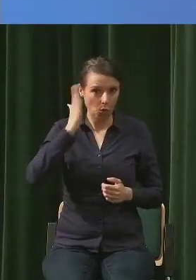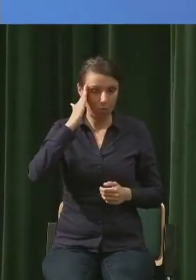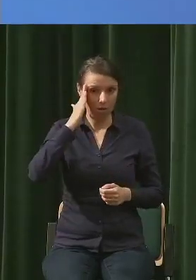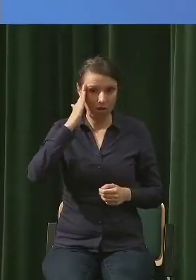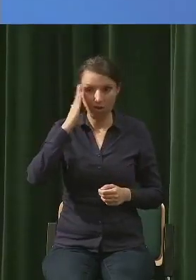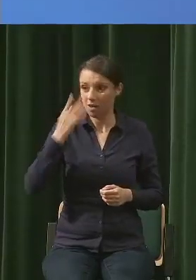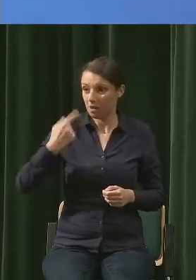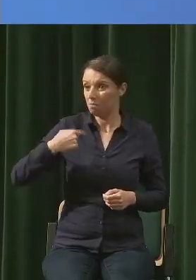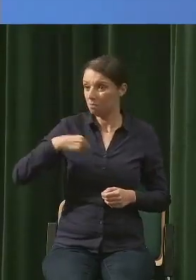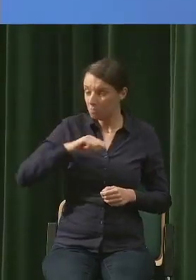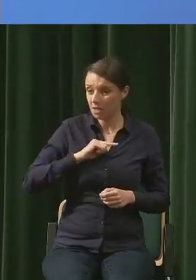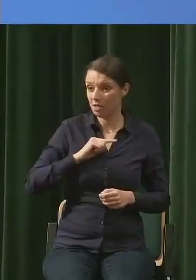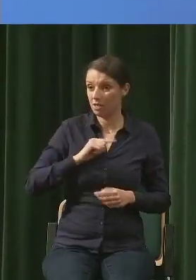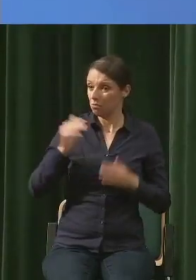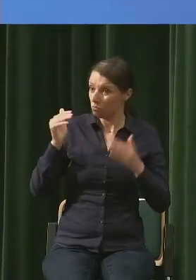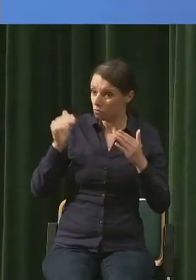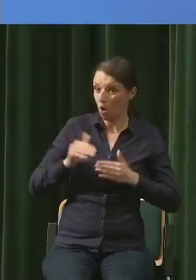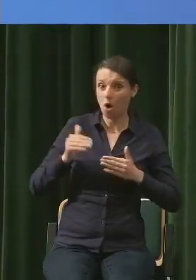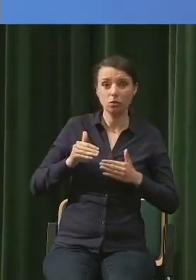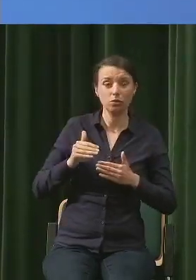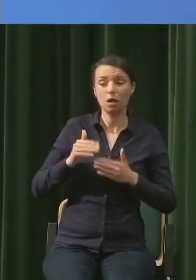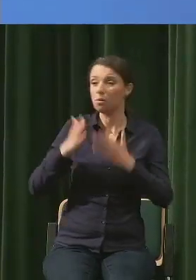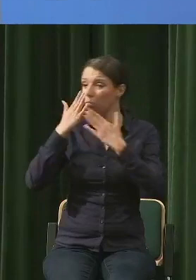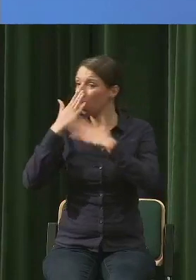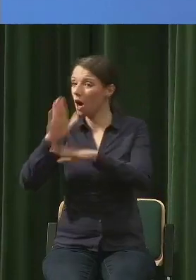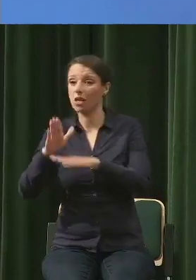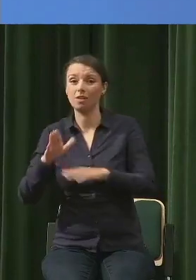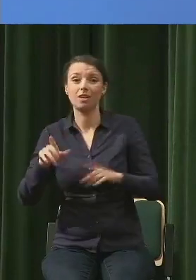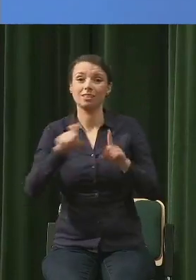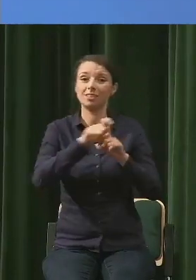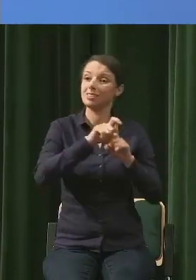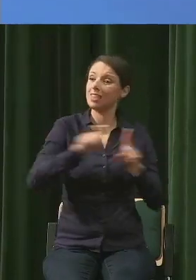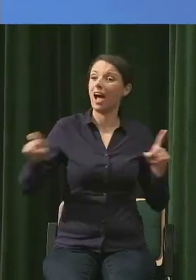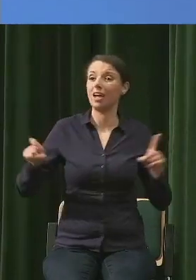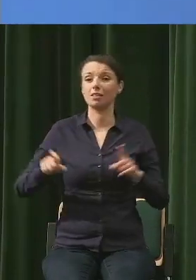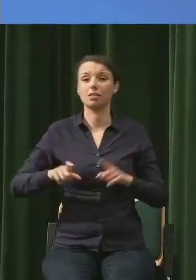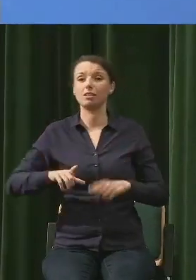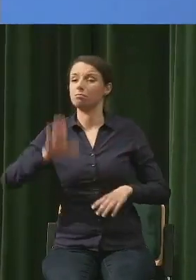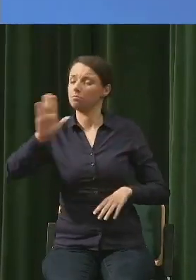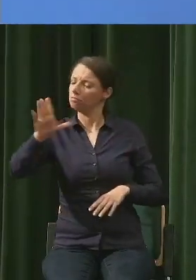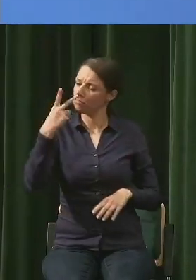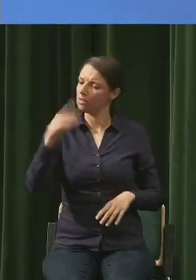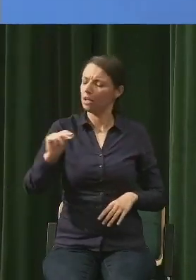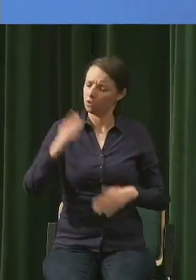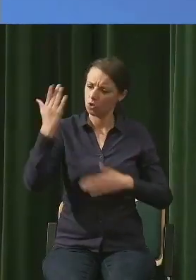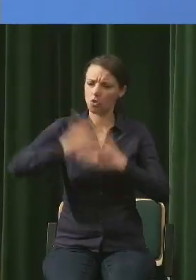grubego, ostrego, jednoznacznego zdania, powiedzenia nie kończymy z to.